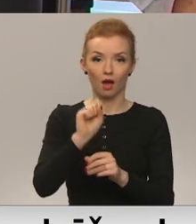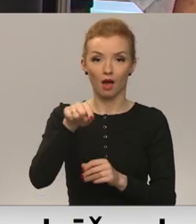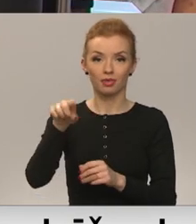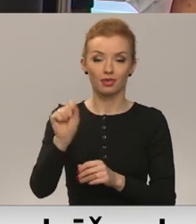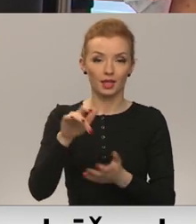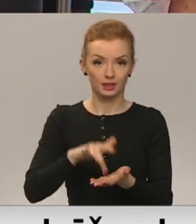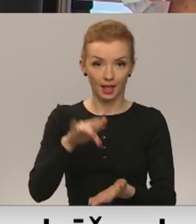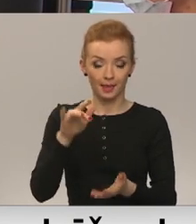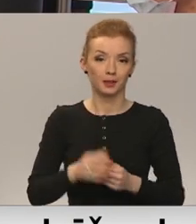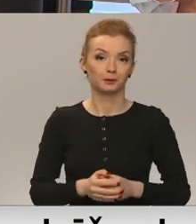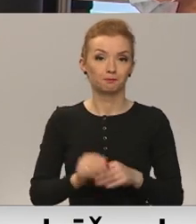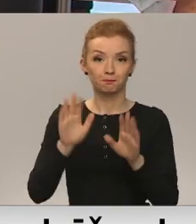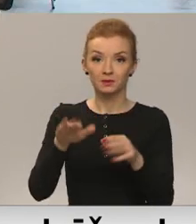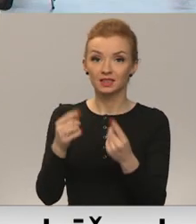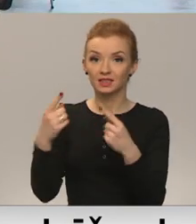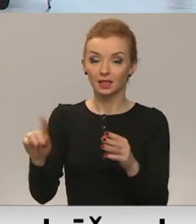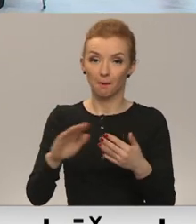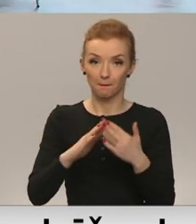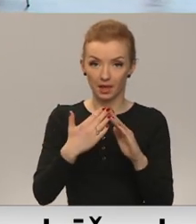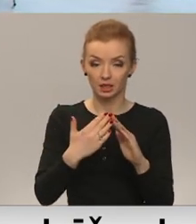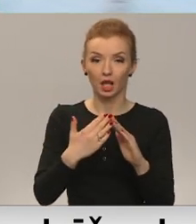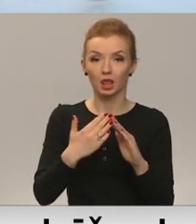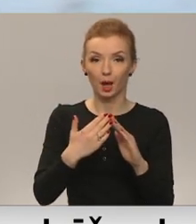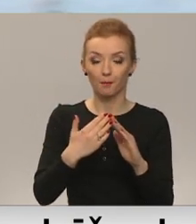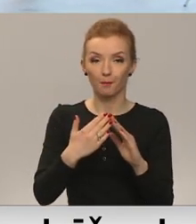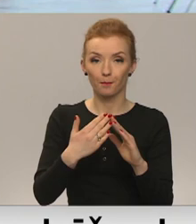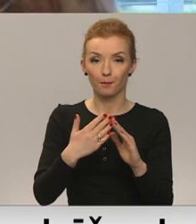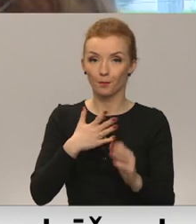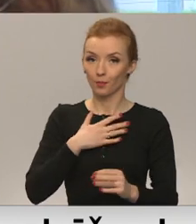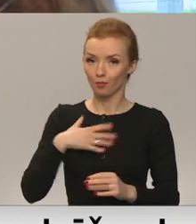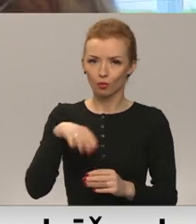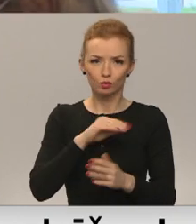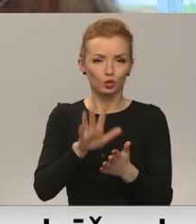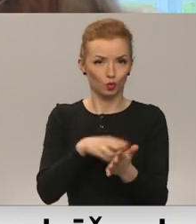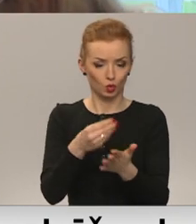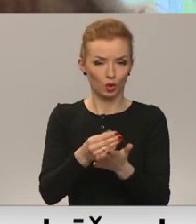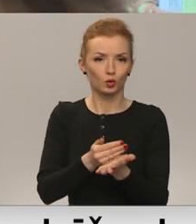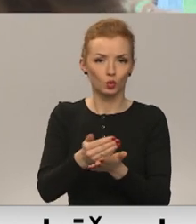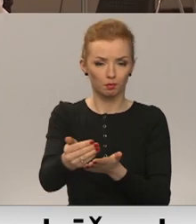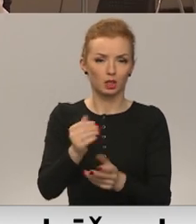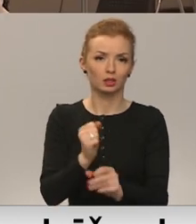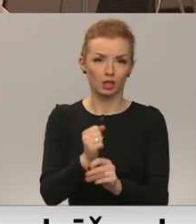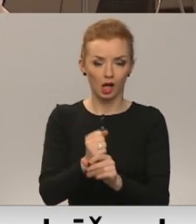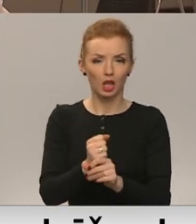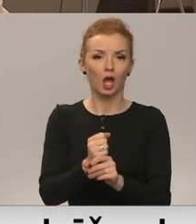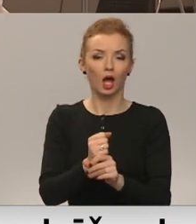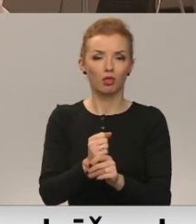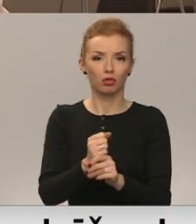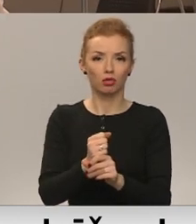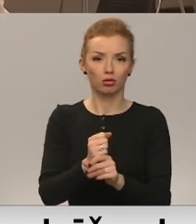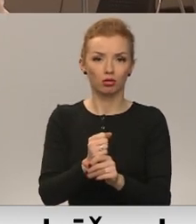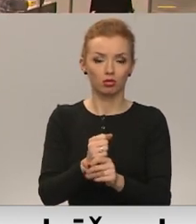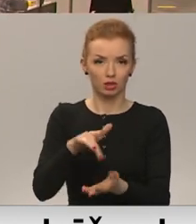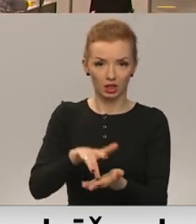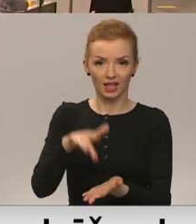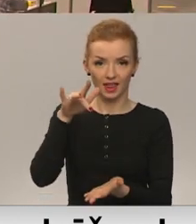Atiecībā uz citām pilsētām mums jau projām darbojās, tātad vairāki šie